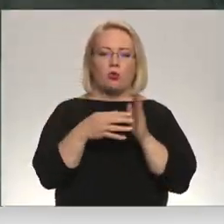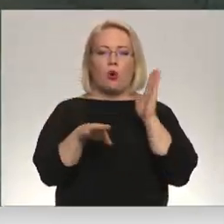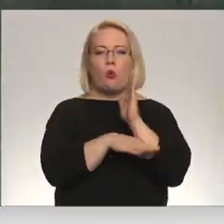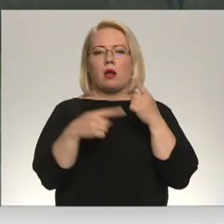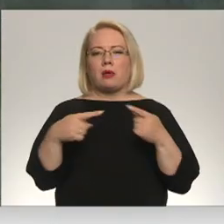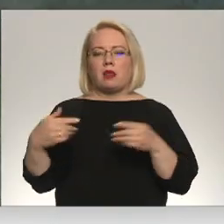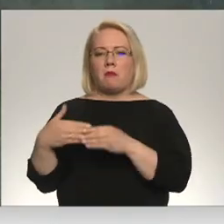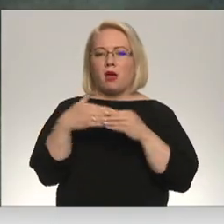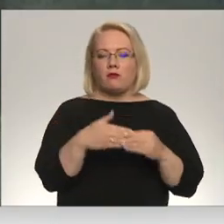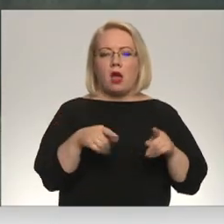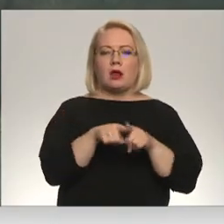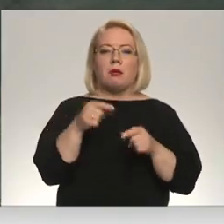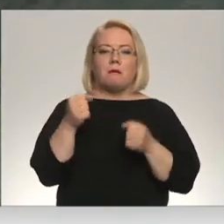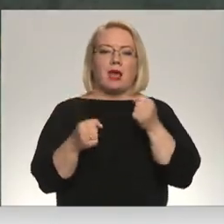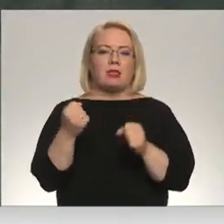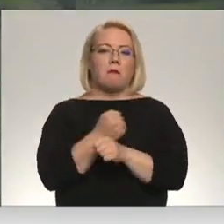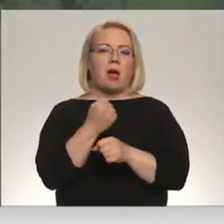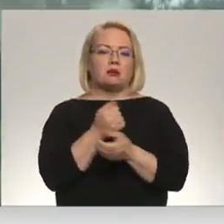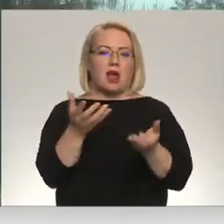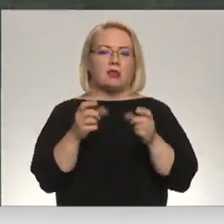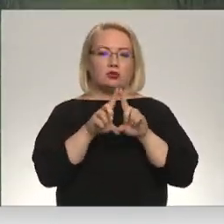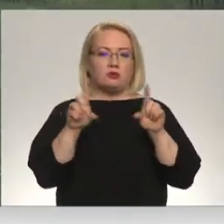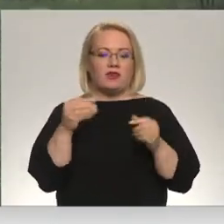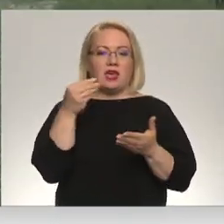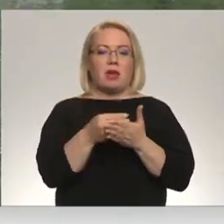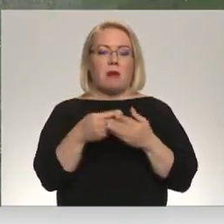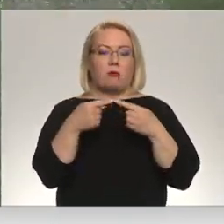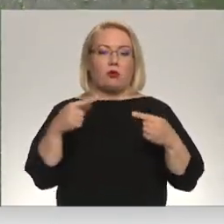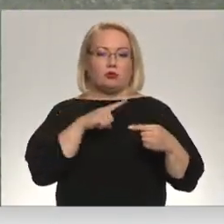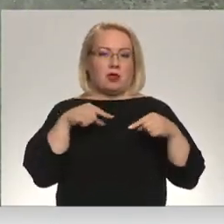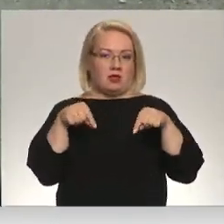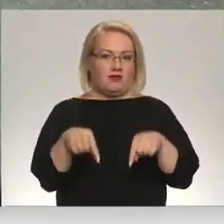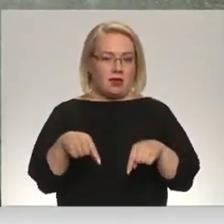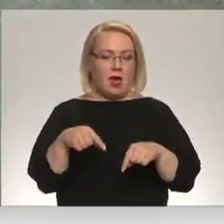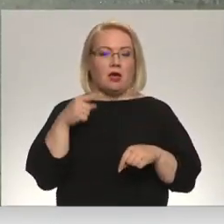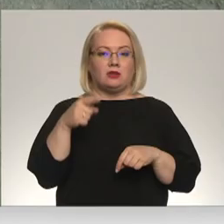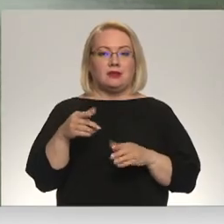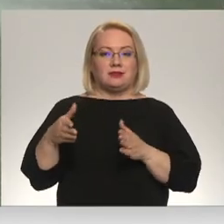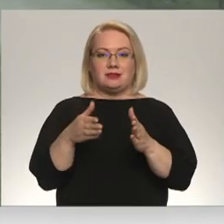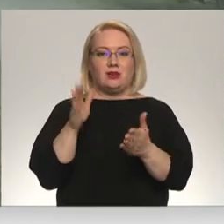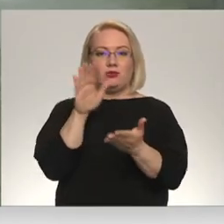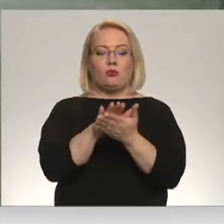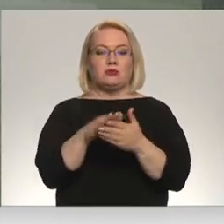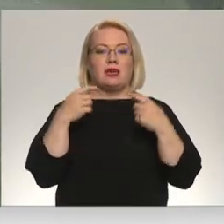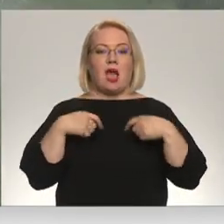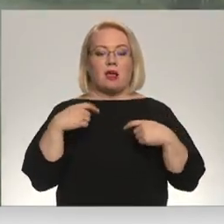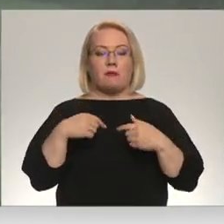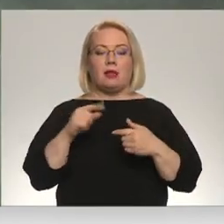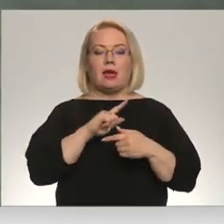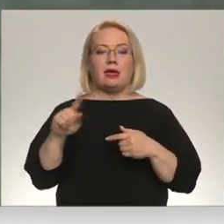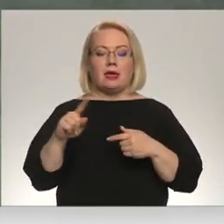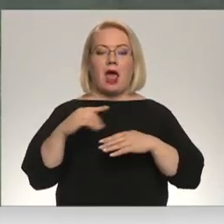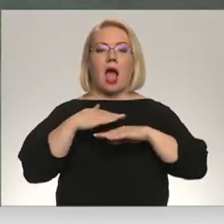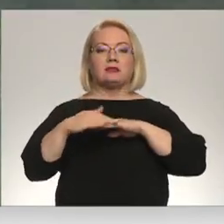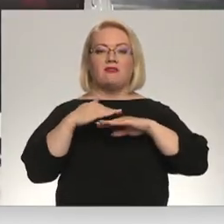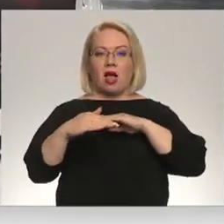piena pārstrādes uzņēmumi, kuri produkciju iepērk Latvijā. Šis ceļš uz Jēkapils pusi ir asfaltēts un atrodas tehniski